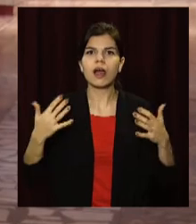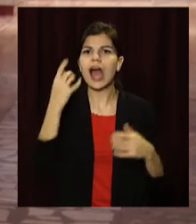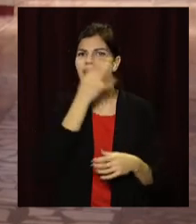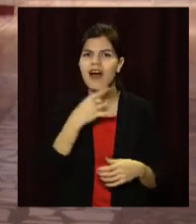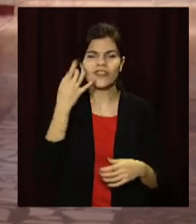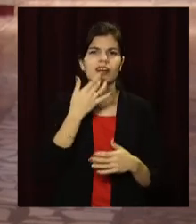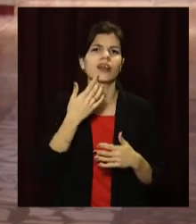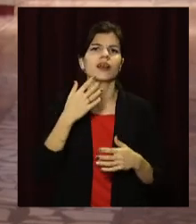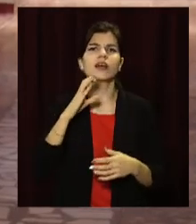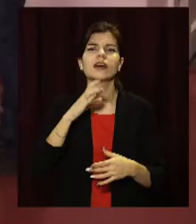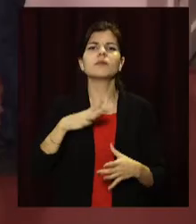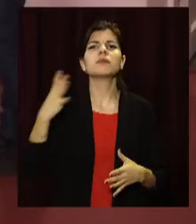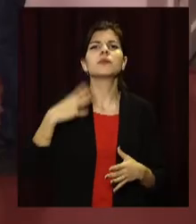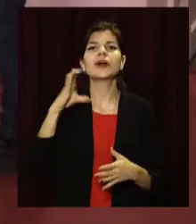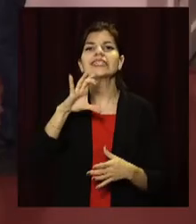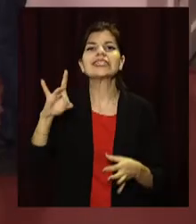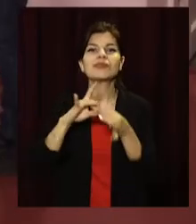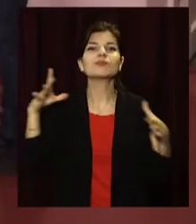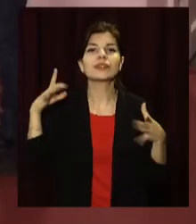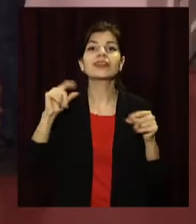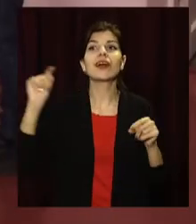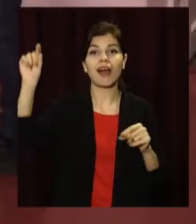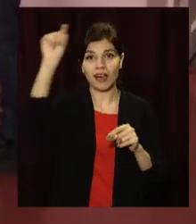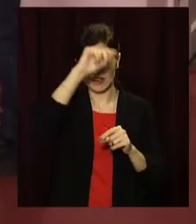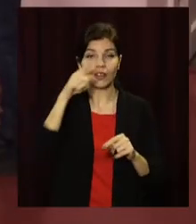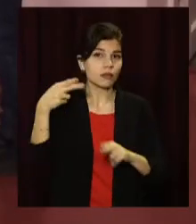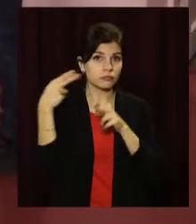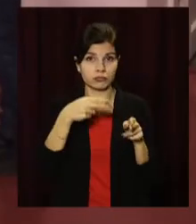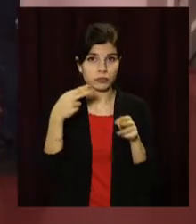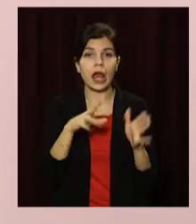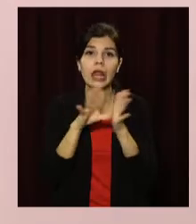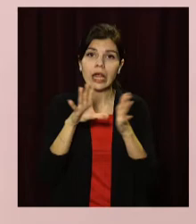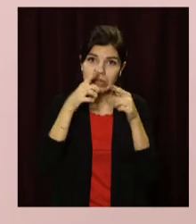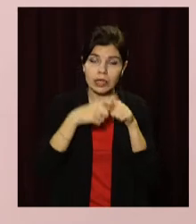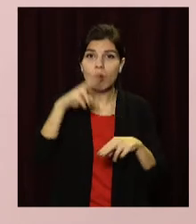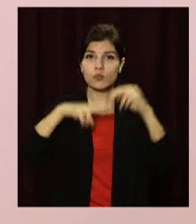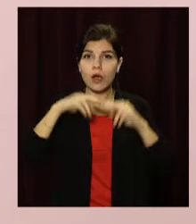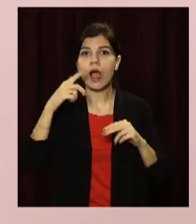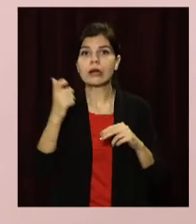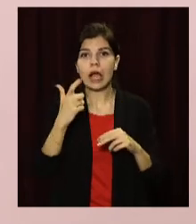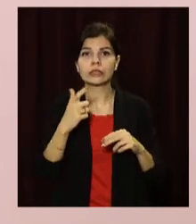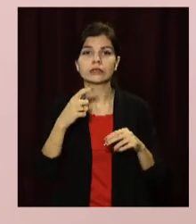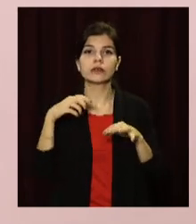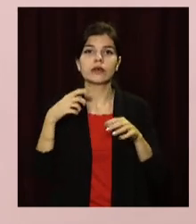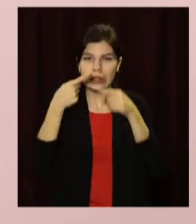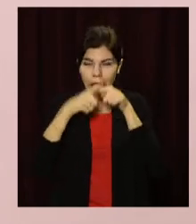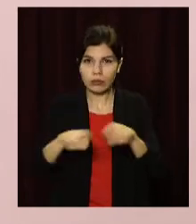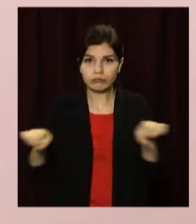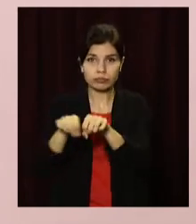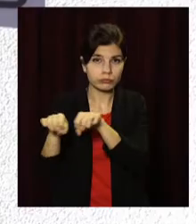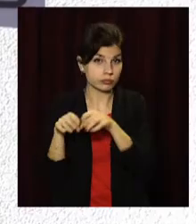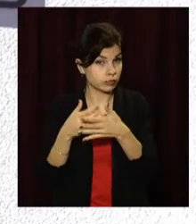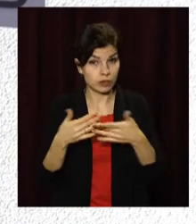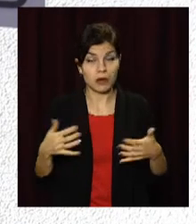Африки та колишніх Радянських Республік. Вони надають перевагу інформаційним технологіям, електротехніці, будівництву та газотранспортним технологіям. У виші